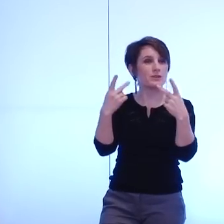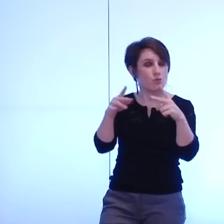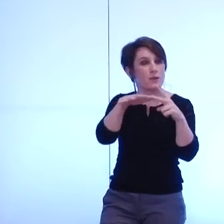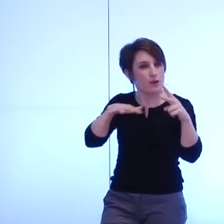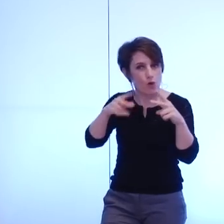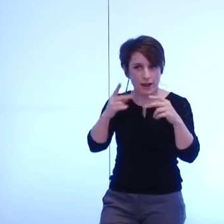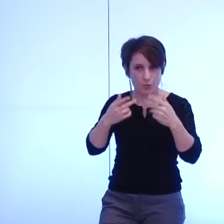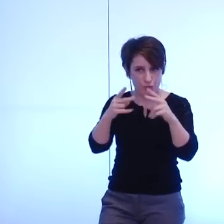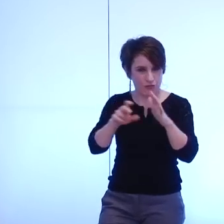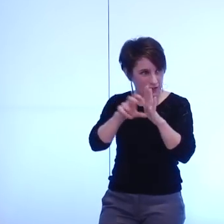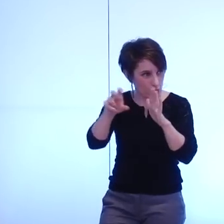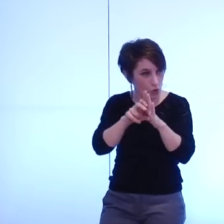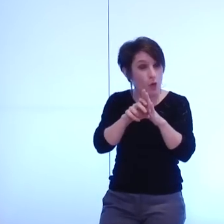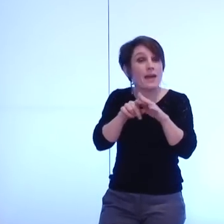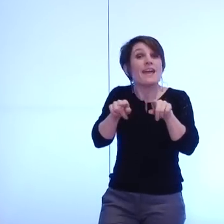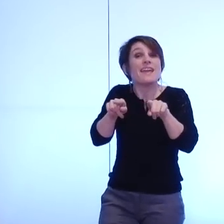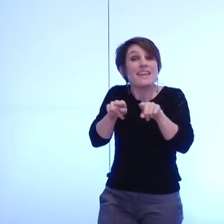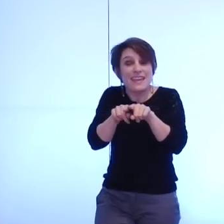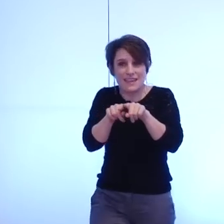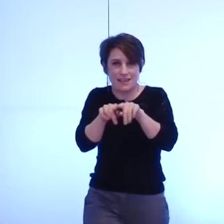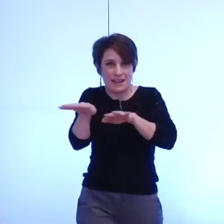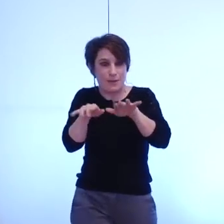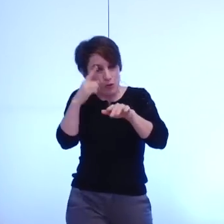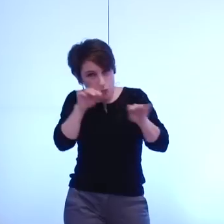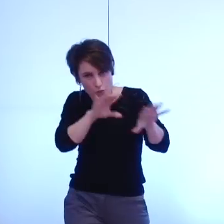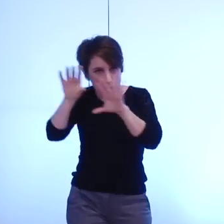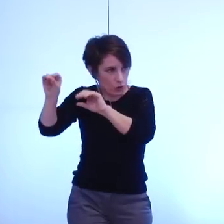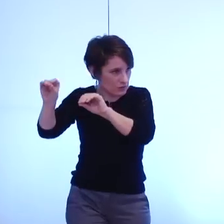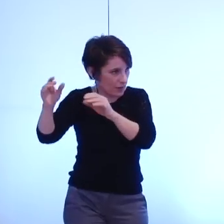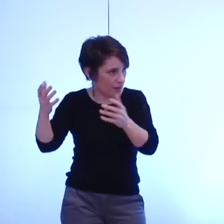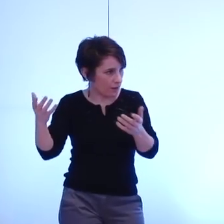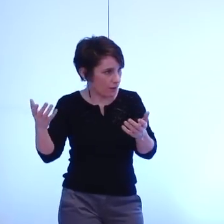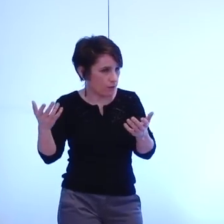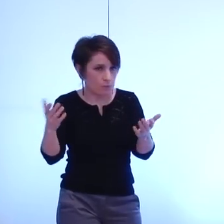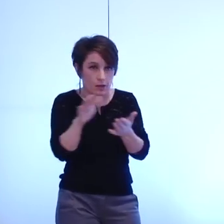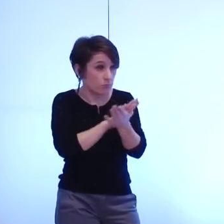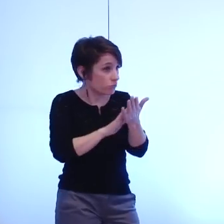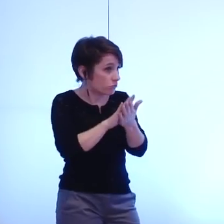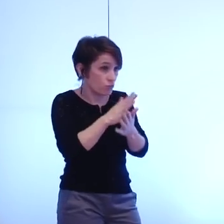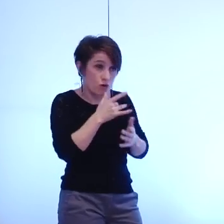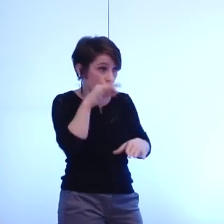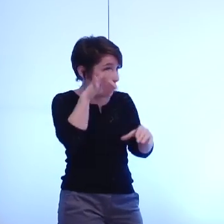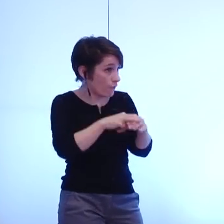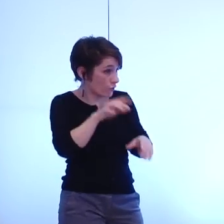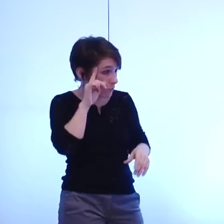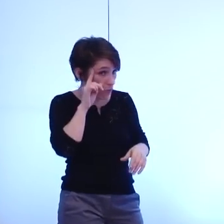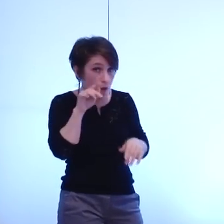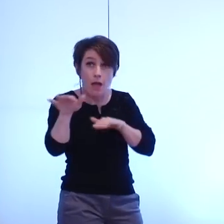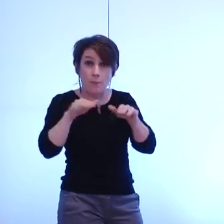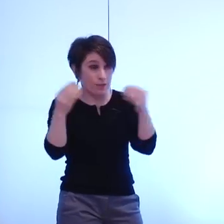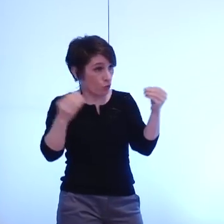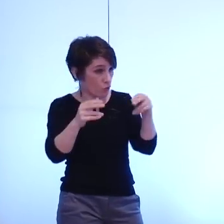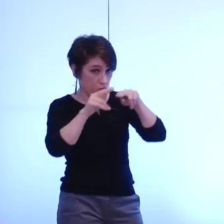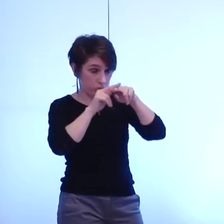de Grenoble et des modalités prévues pour ces transferts je ne peux pas prendre acte de cela puisque nous ne